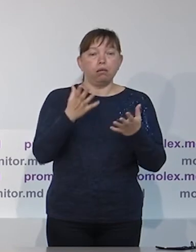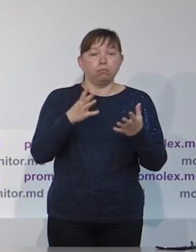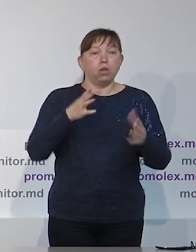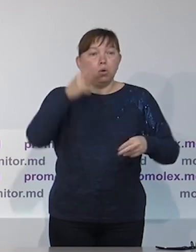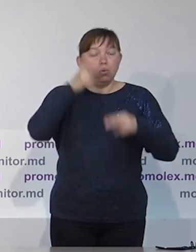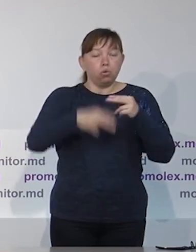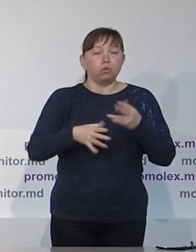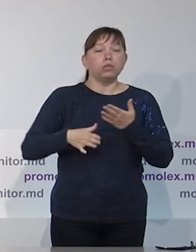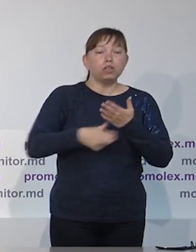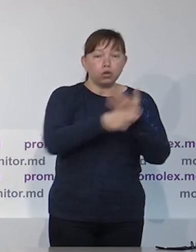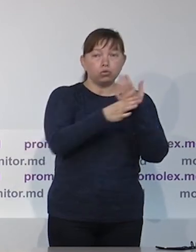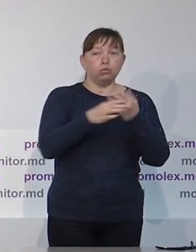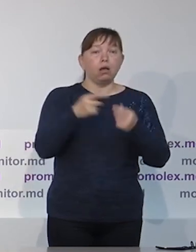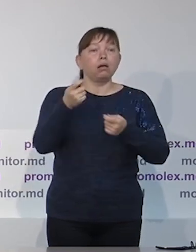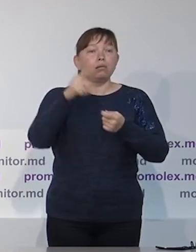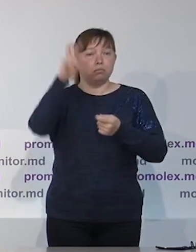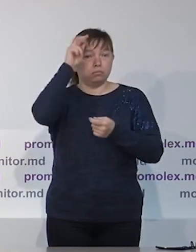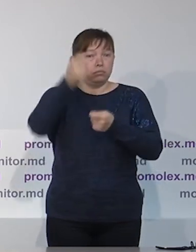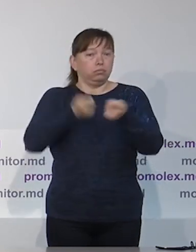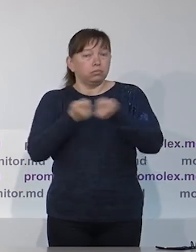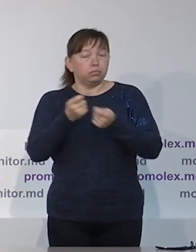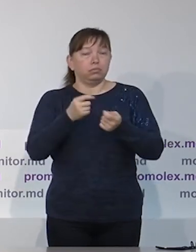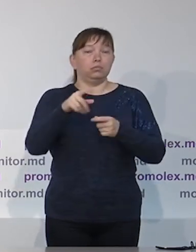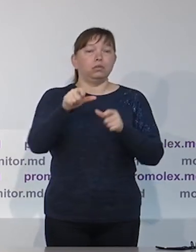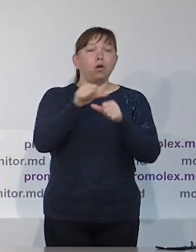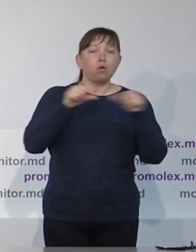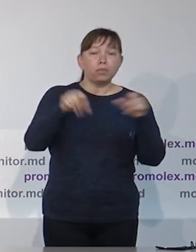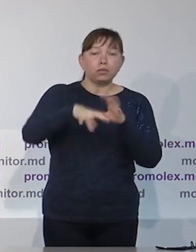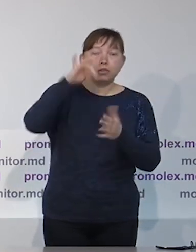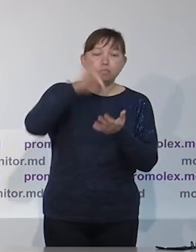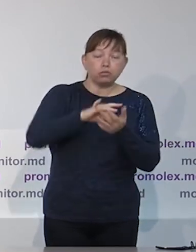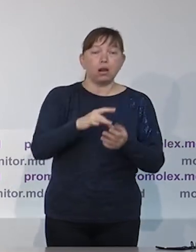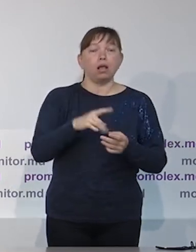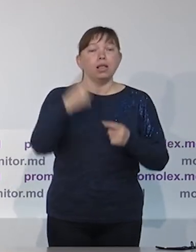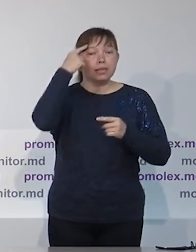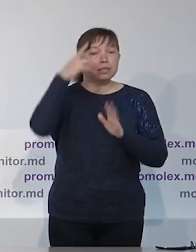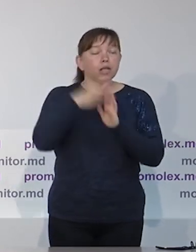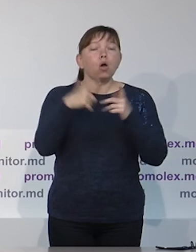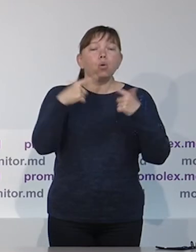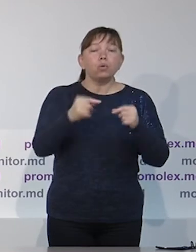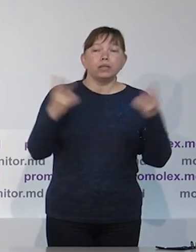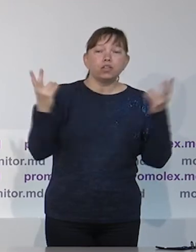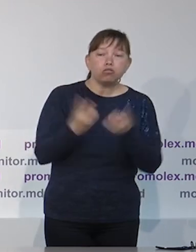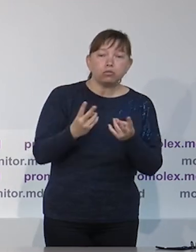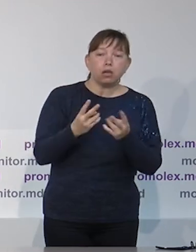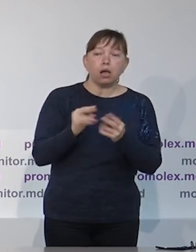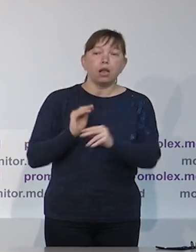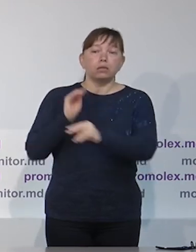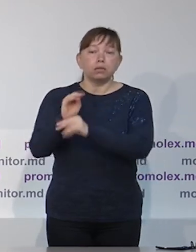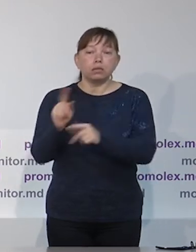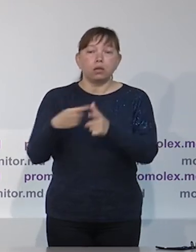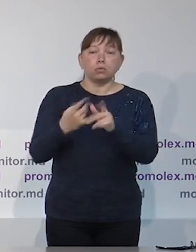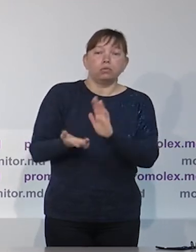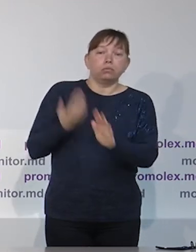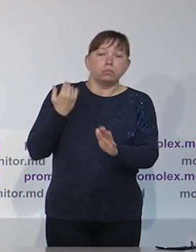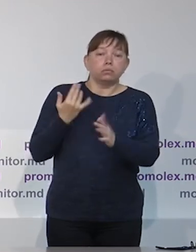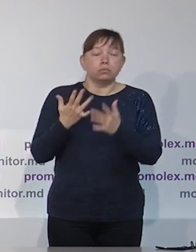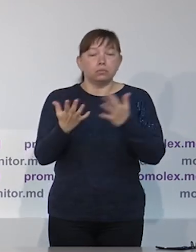избирательных участков, и в конце концов поможет избирательным органам